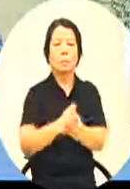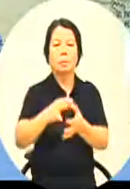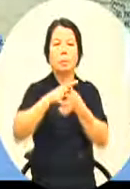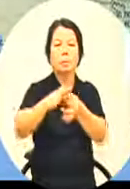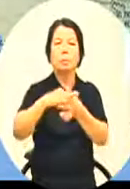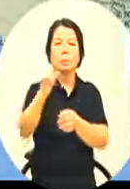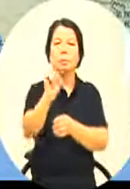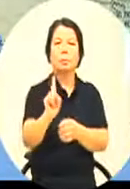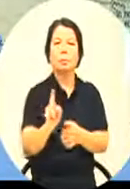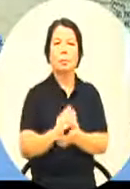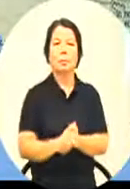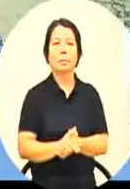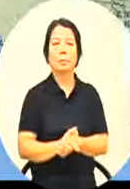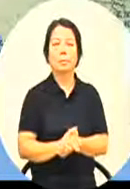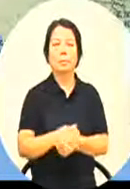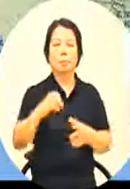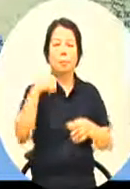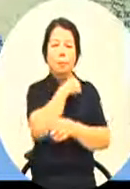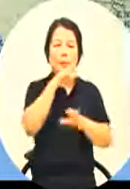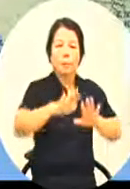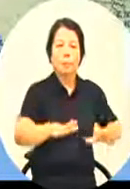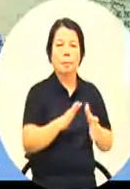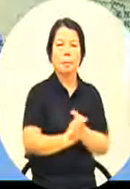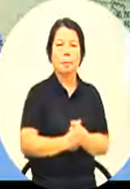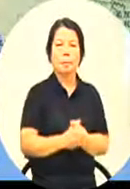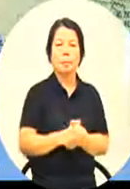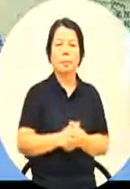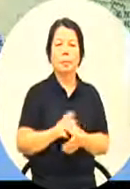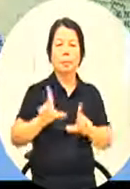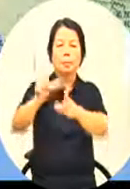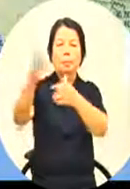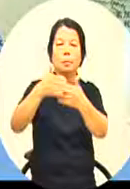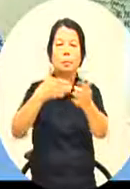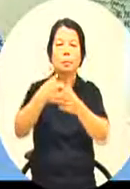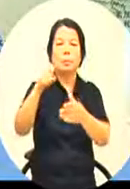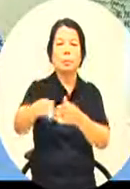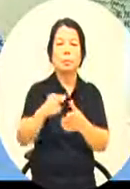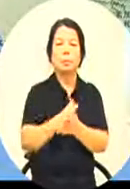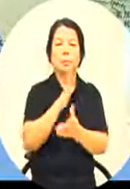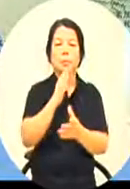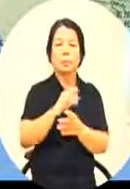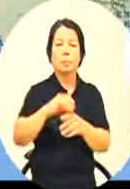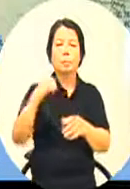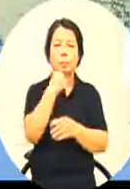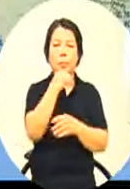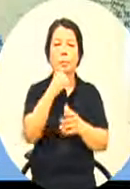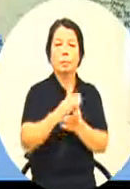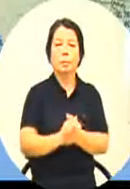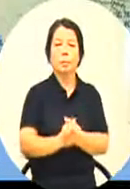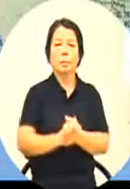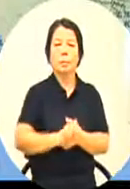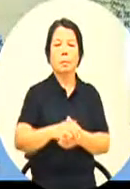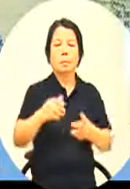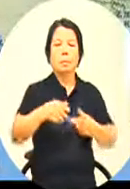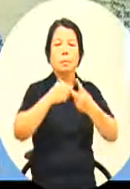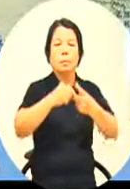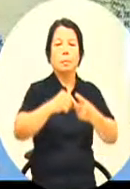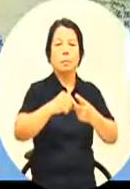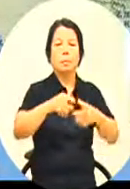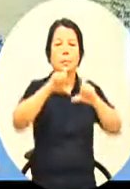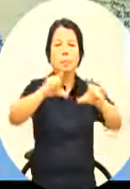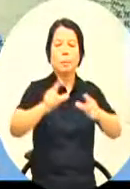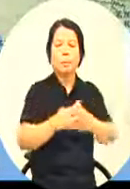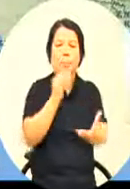系台湾现在在东协呢东协已经是台湾的第二大的投资